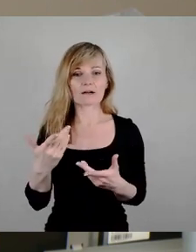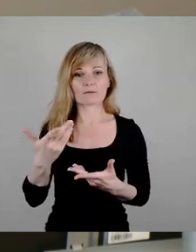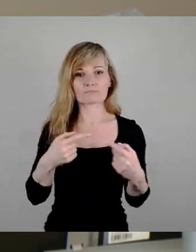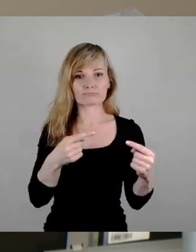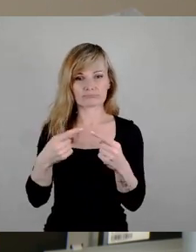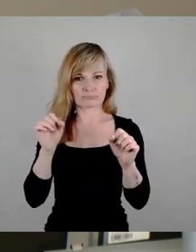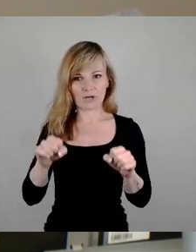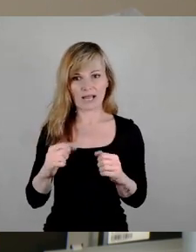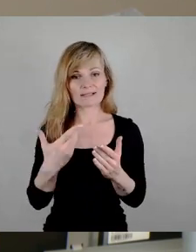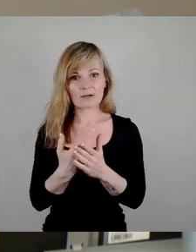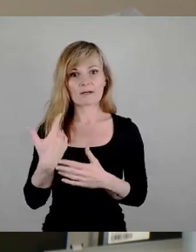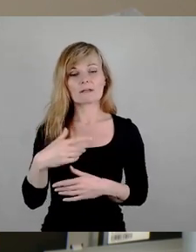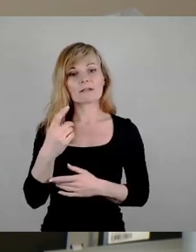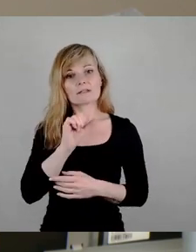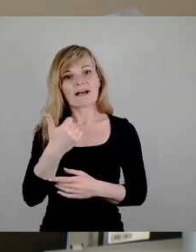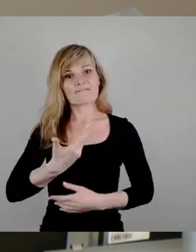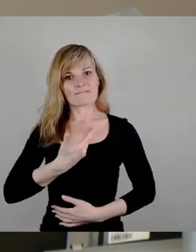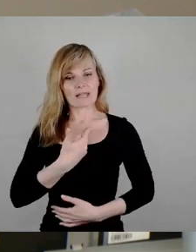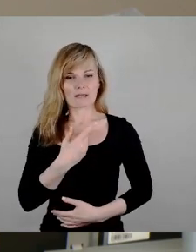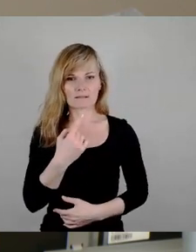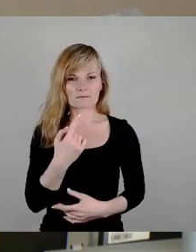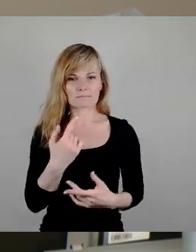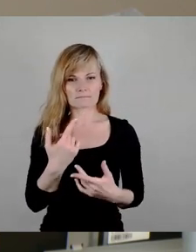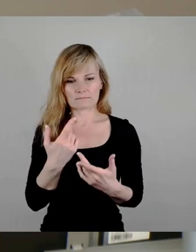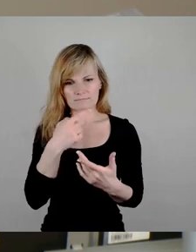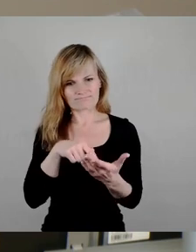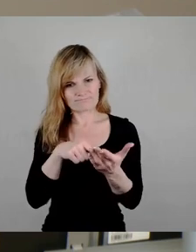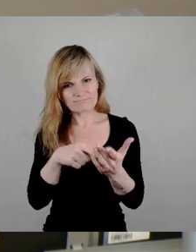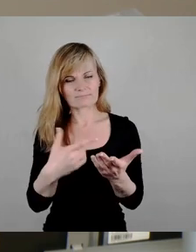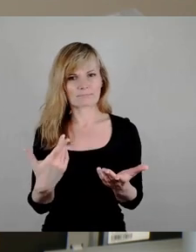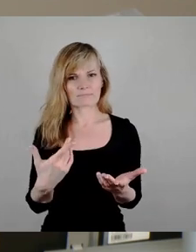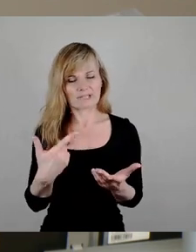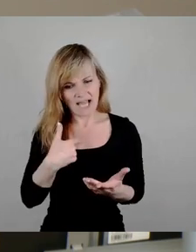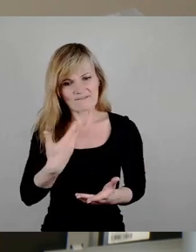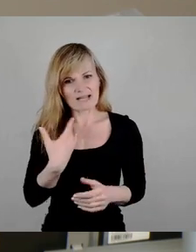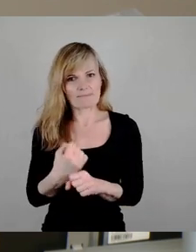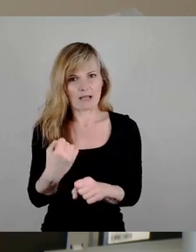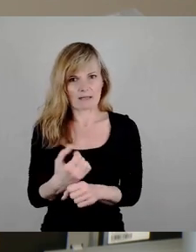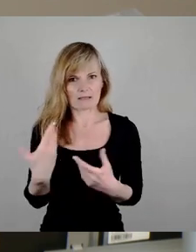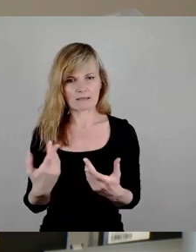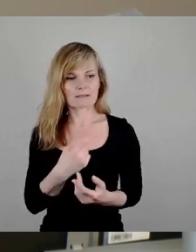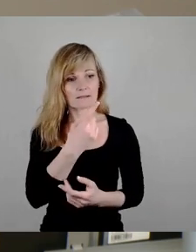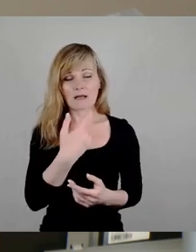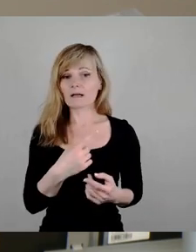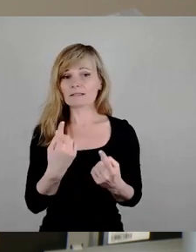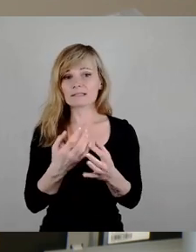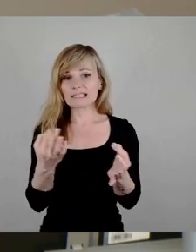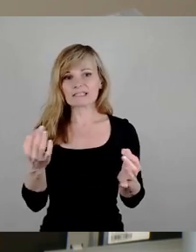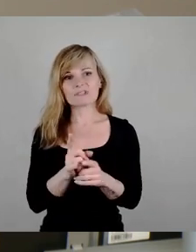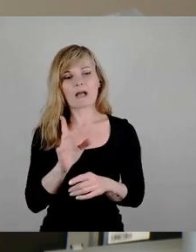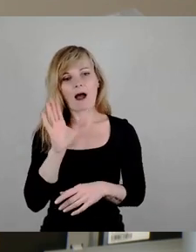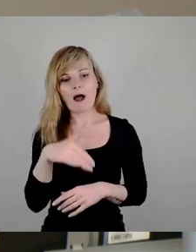mal überhaupt den Willen artikulieren, dass wir das auch machen. Ist ja jetzt nicht so, dass die GB6 nichts anderes zu tun hat, als wahllos